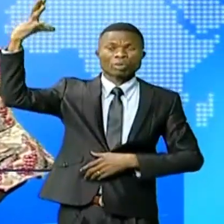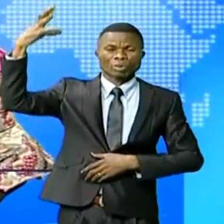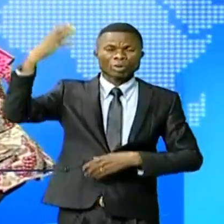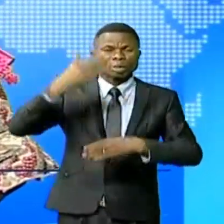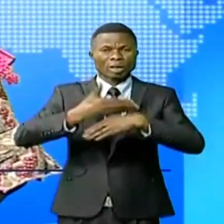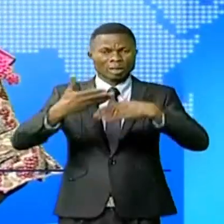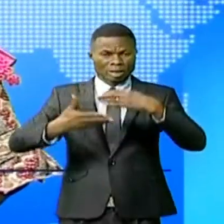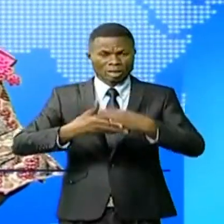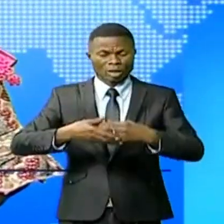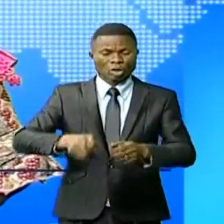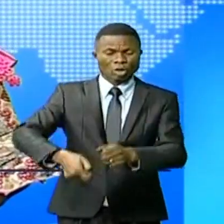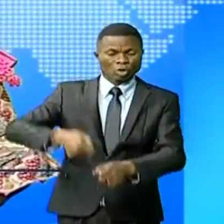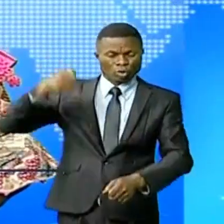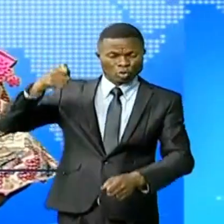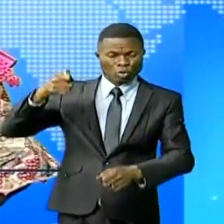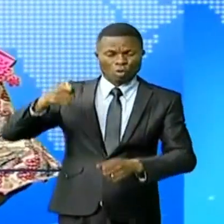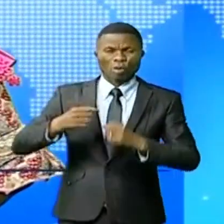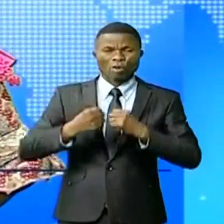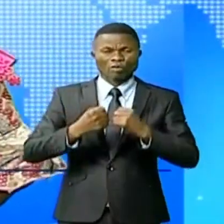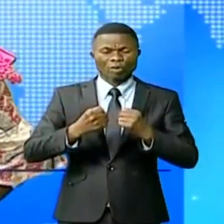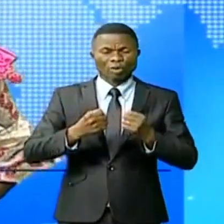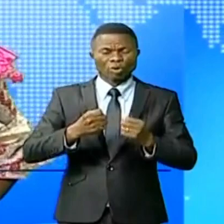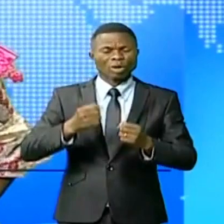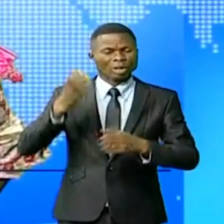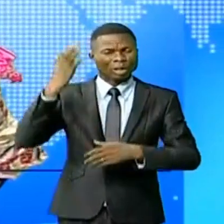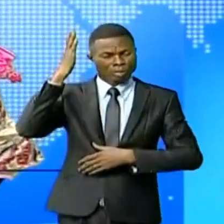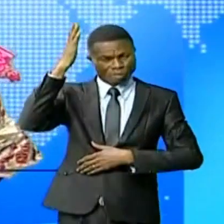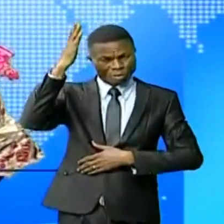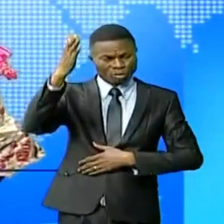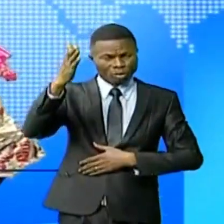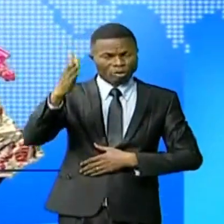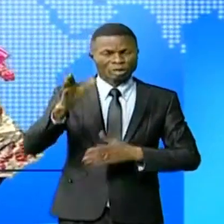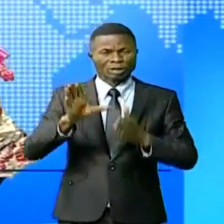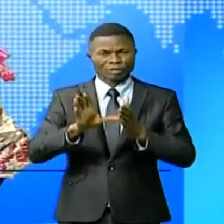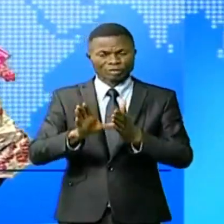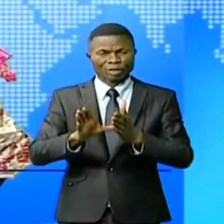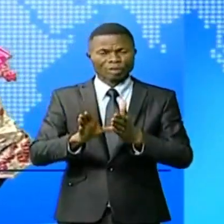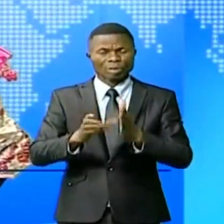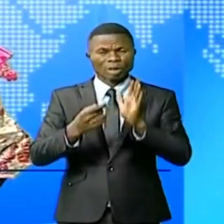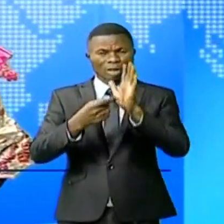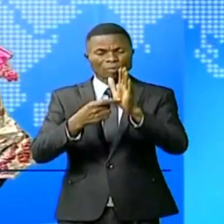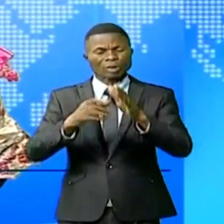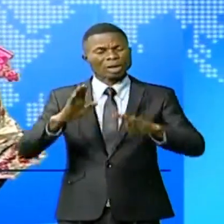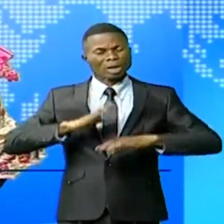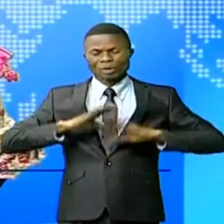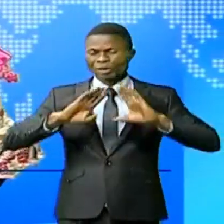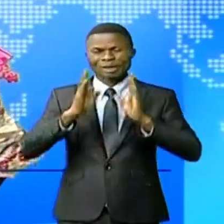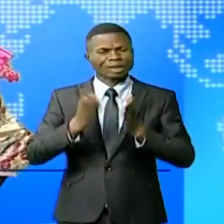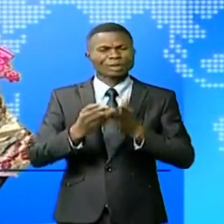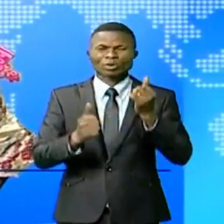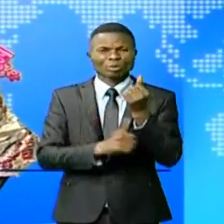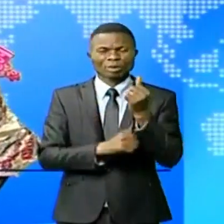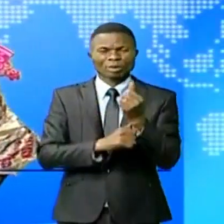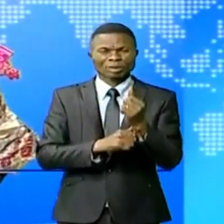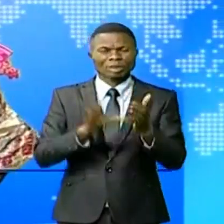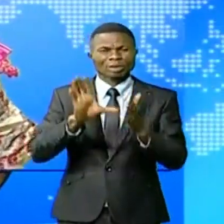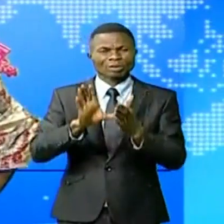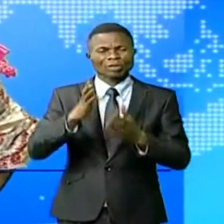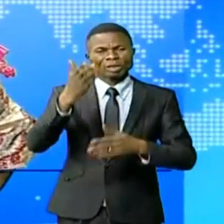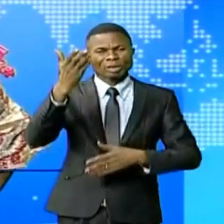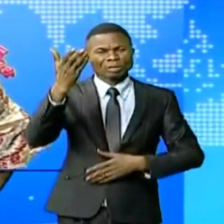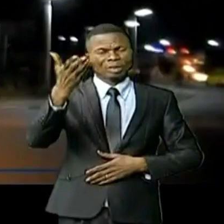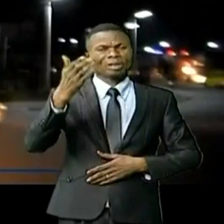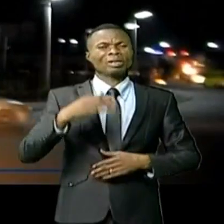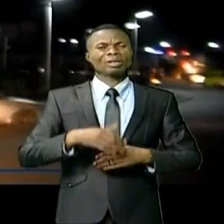construction d'une centrale hydroélectrique. La satisfaction de la population dans ce reportage de Blaise